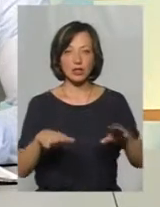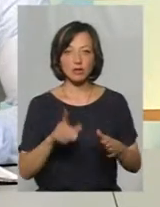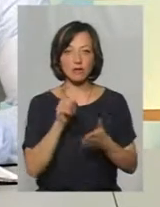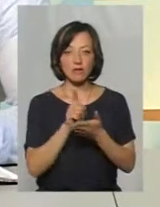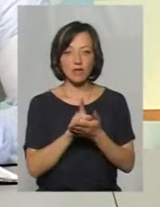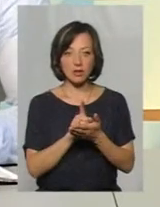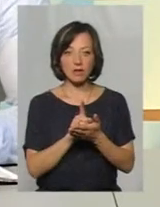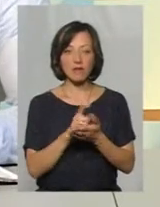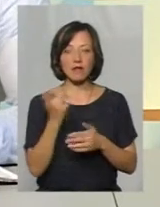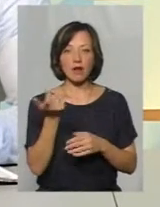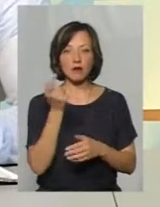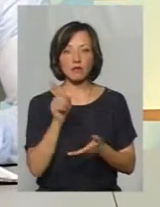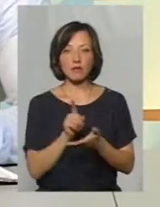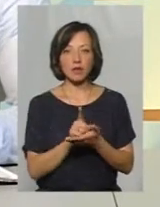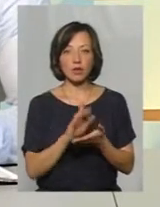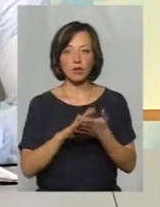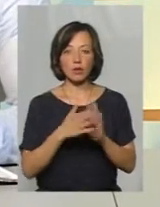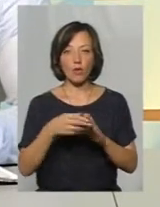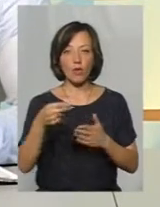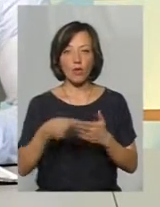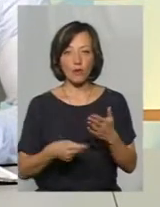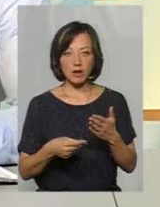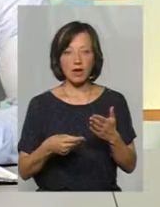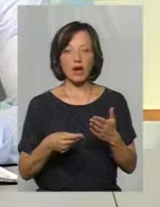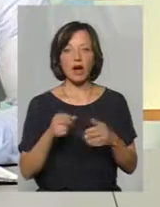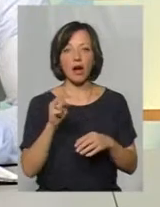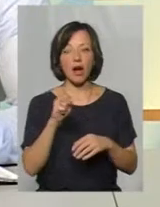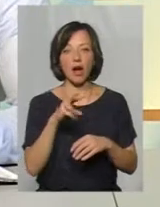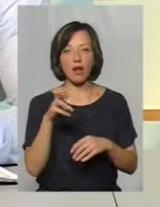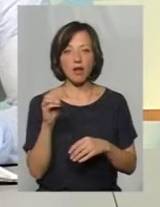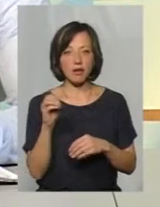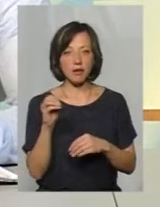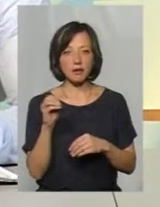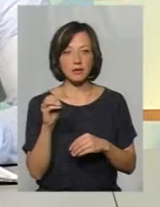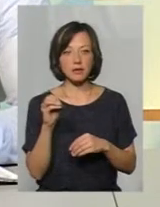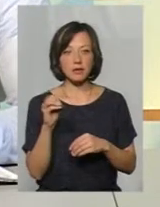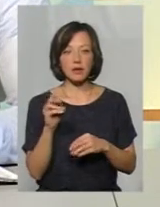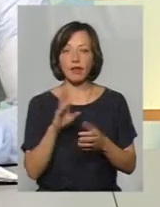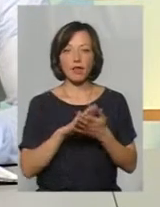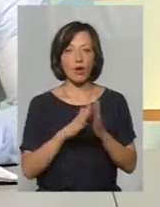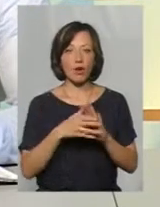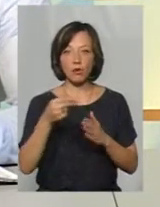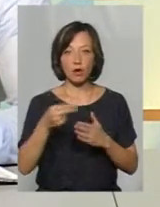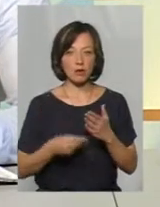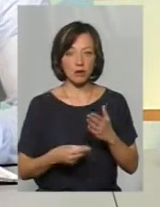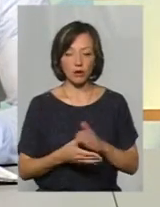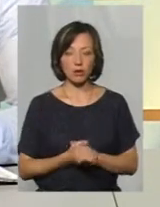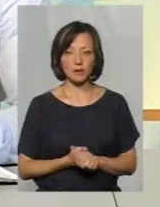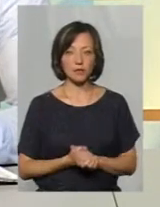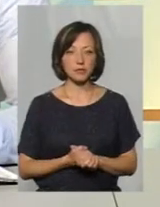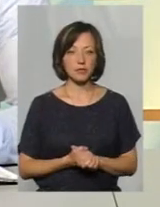укладати, власники яких повинні укладати договори сервітуту, але не укладають. Тому